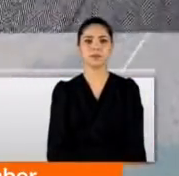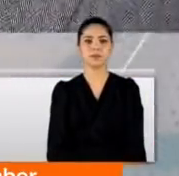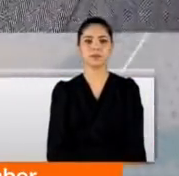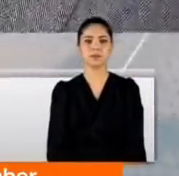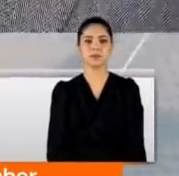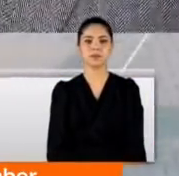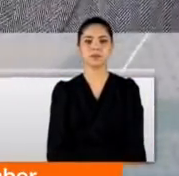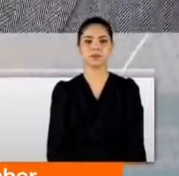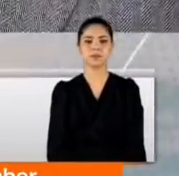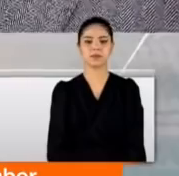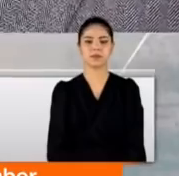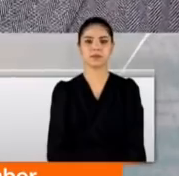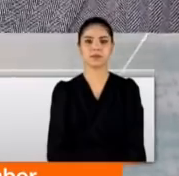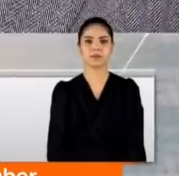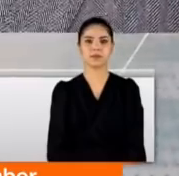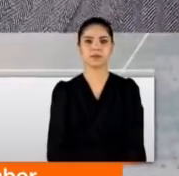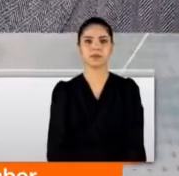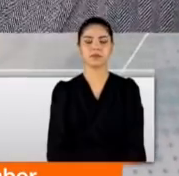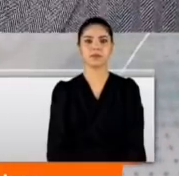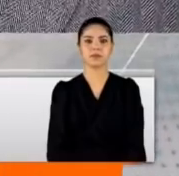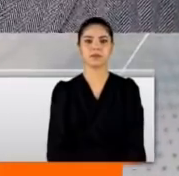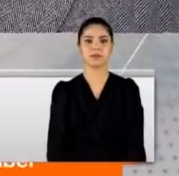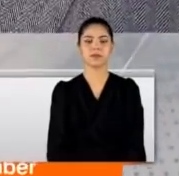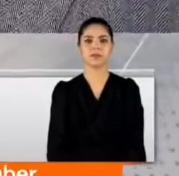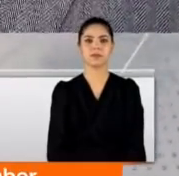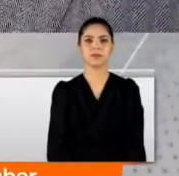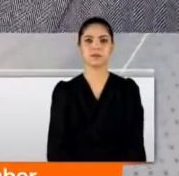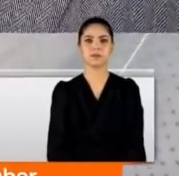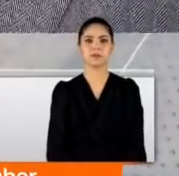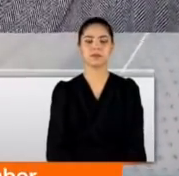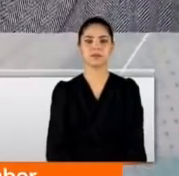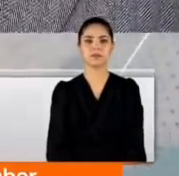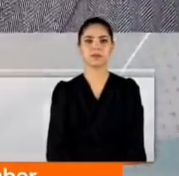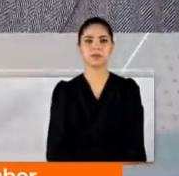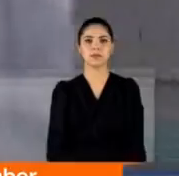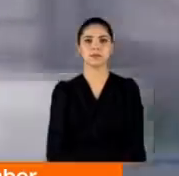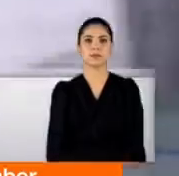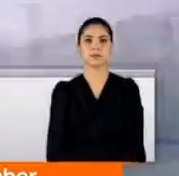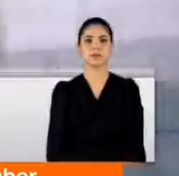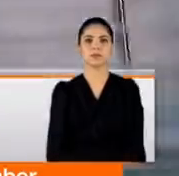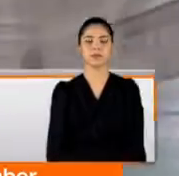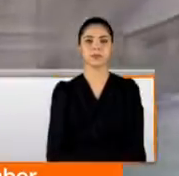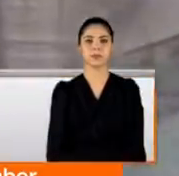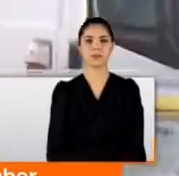Aşıları en kısa sürede öncelikle İsağlık Müdürlüklerine ulaştıracağız. Orada depolar da bekletilecek.